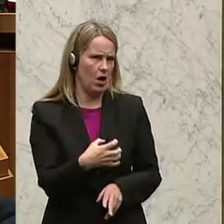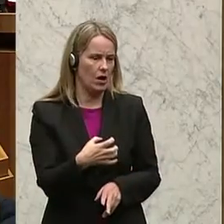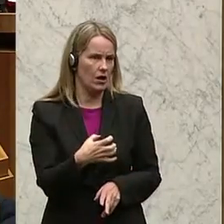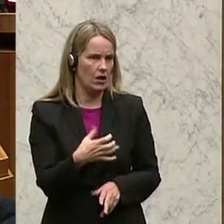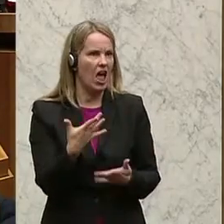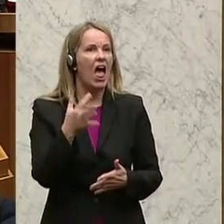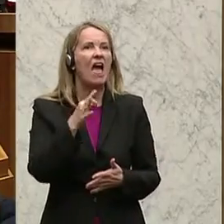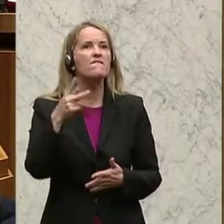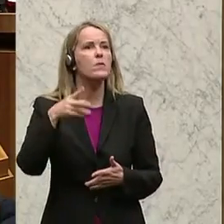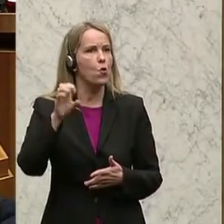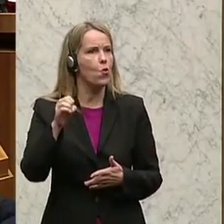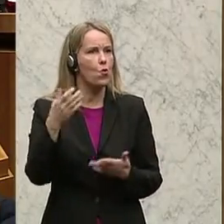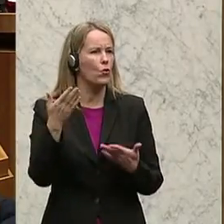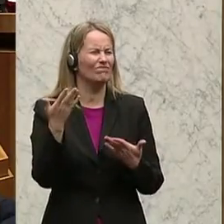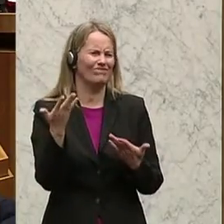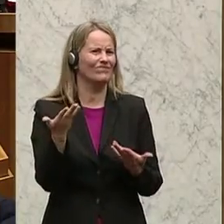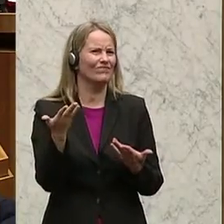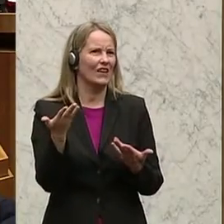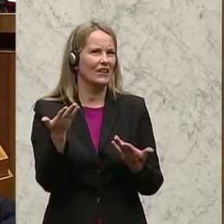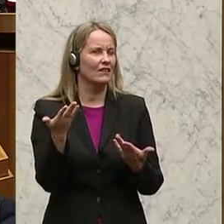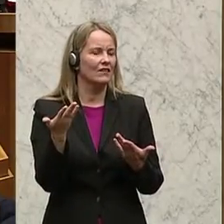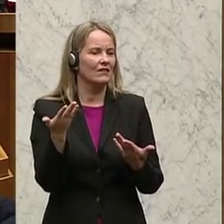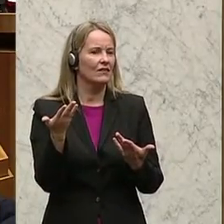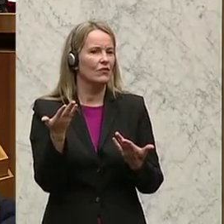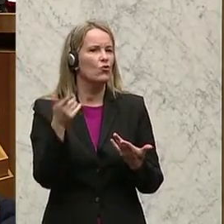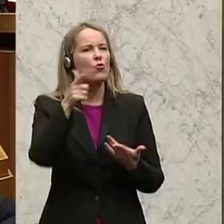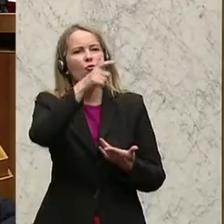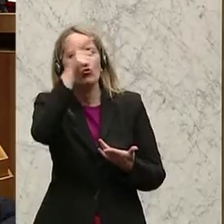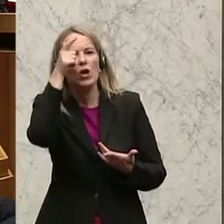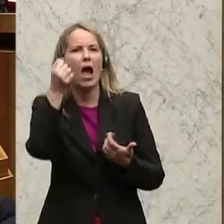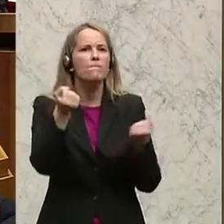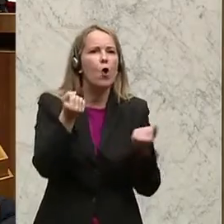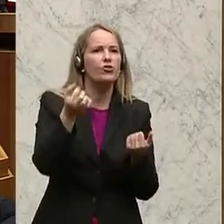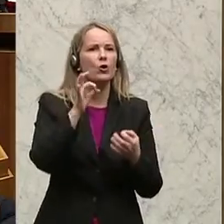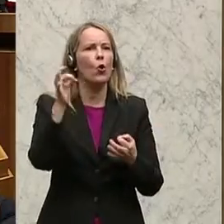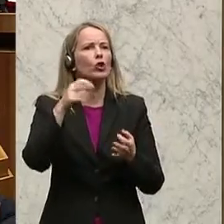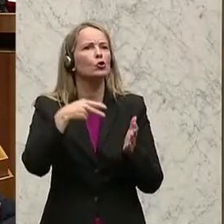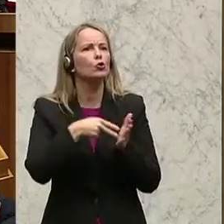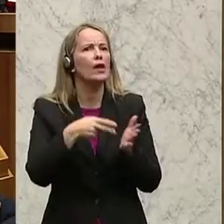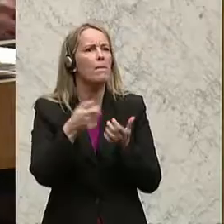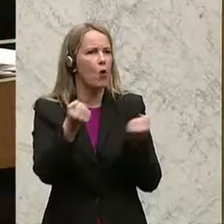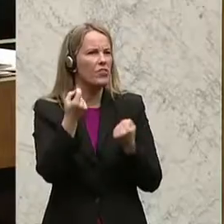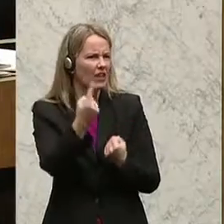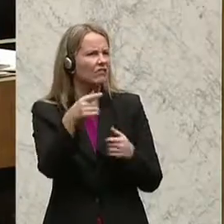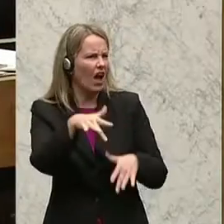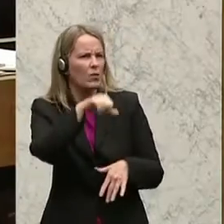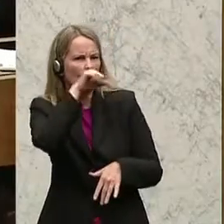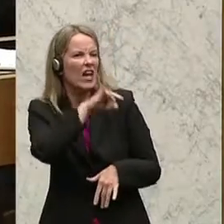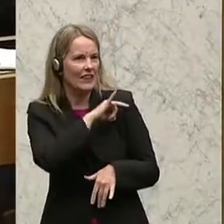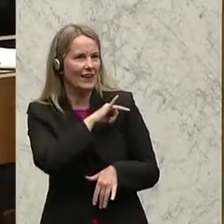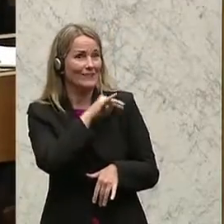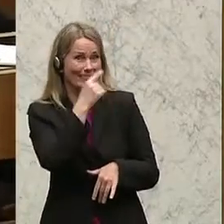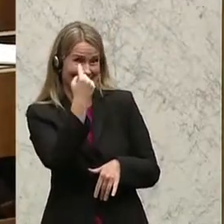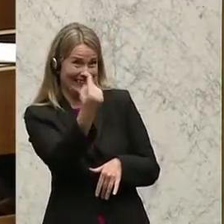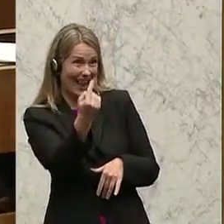dass die FPÖ sich für Türkei-Politik oder Syrien-Politik interessiert, weil ihr seid